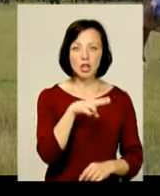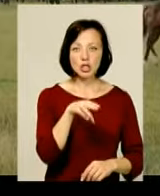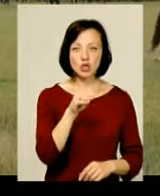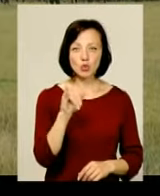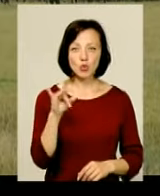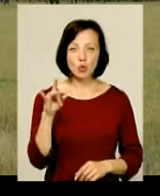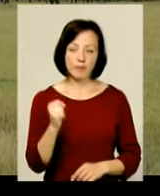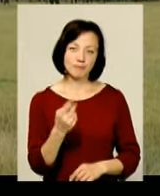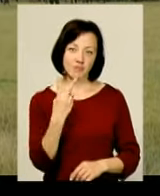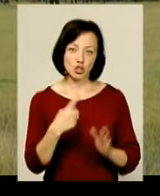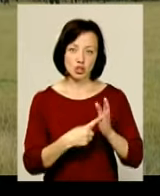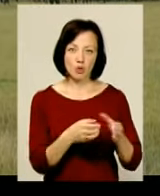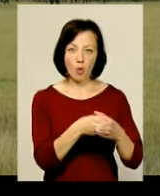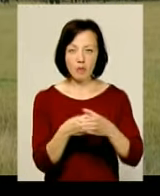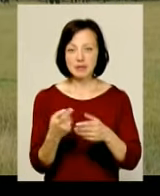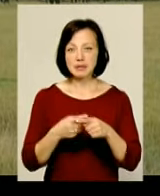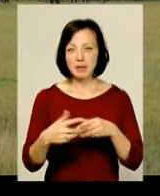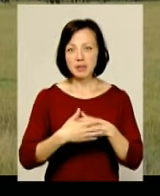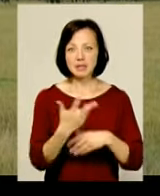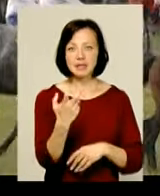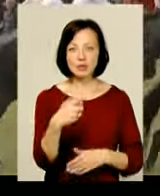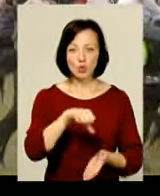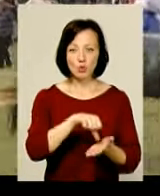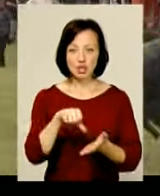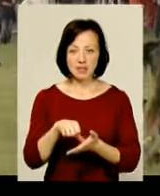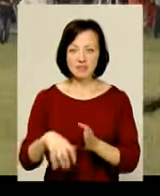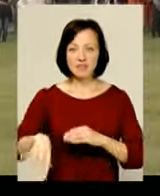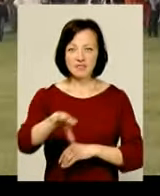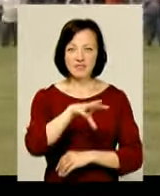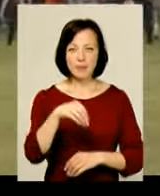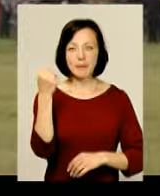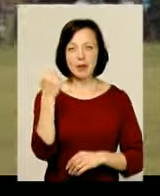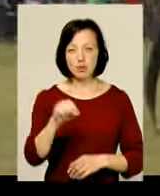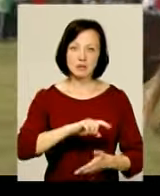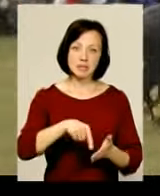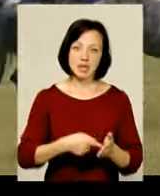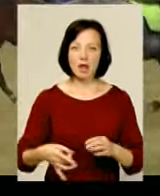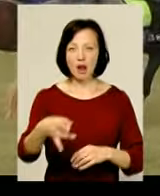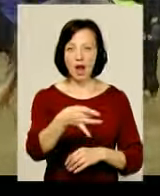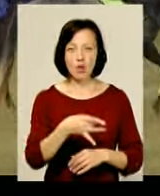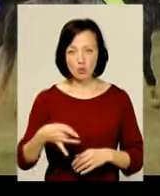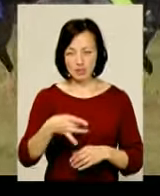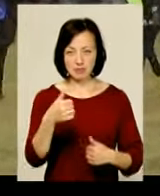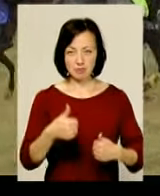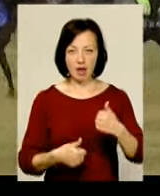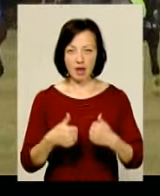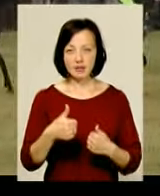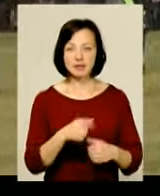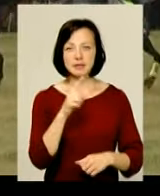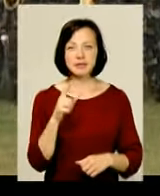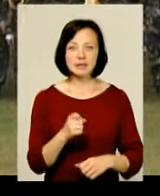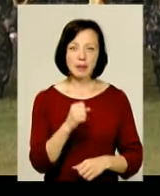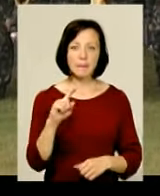беруть 26 команд, а це близько трьох сотень учасників. Усі вони переможцями міських і районних етапів змагань. За